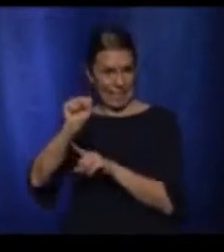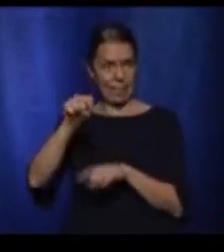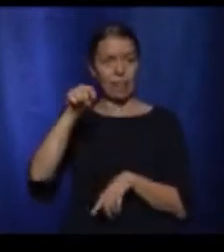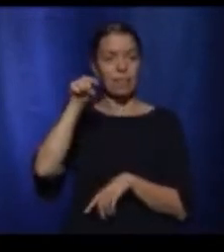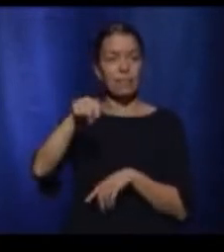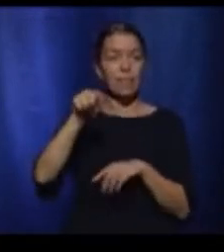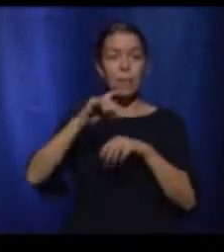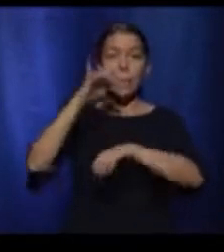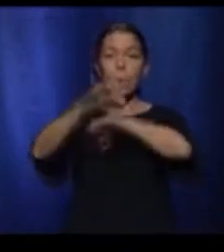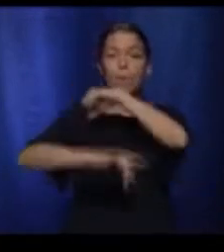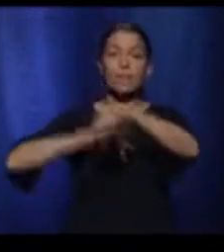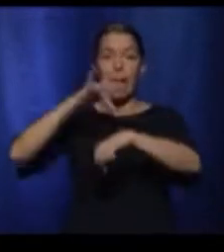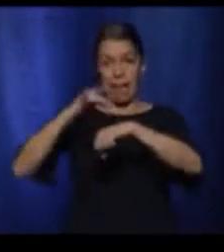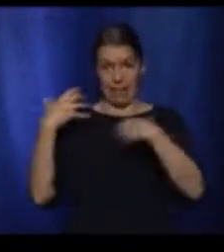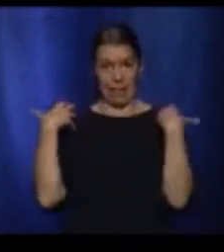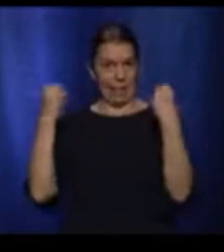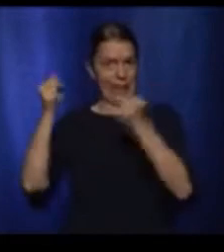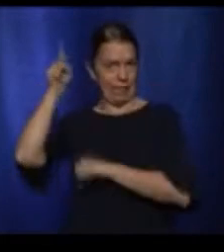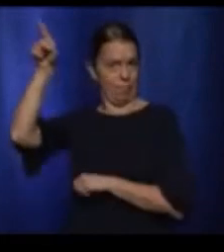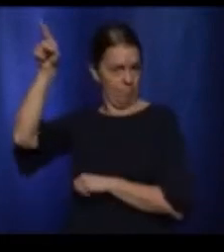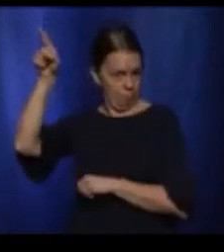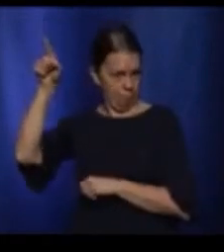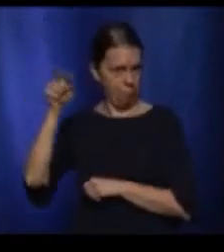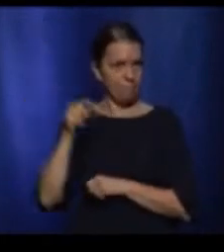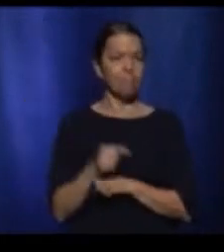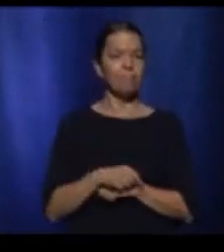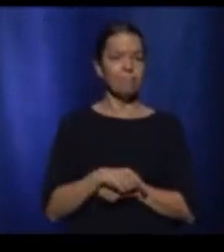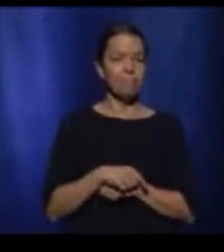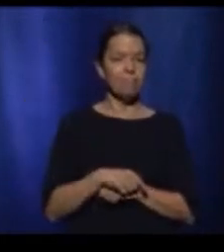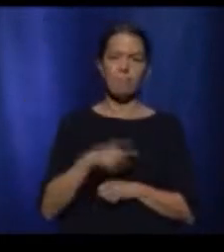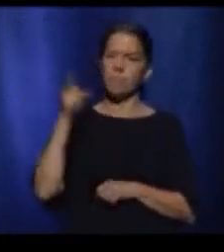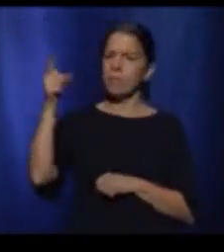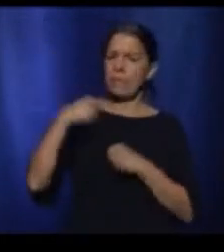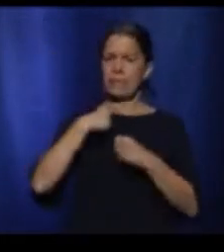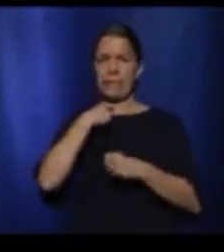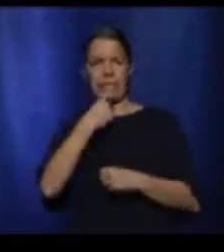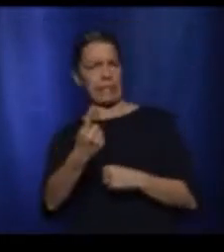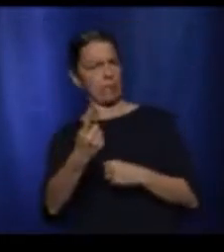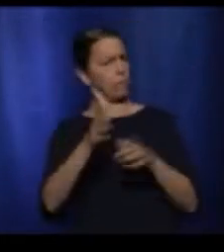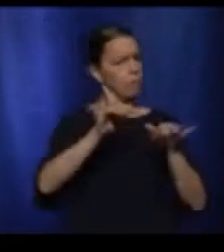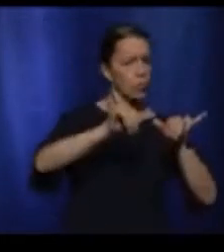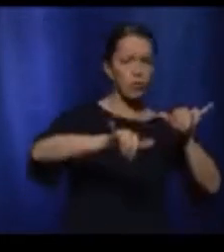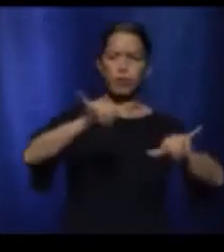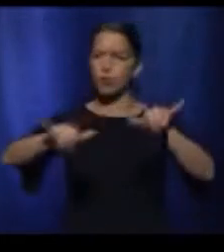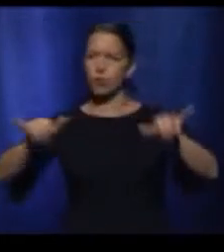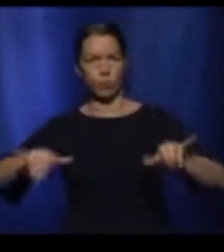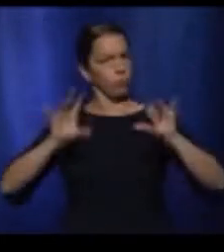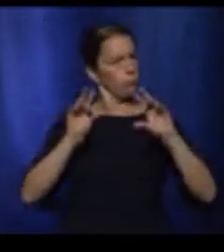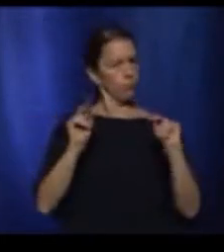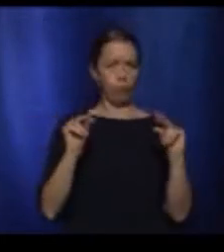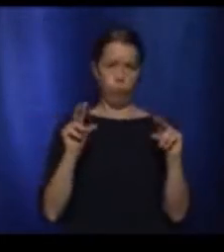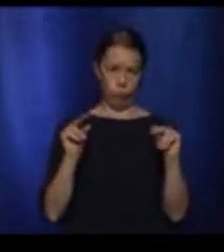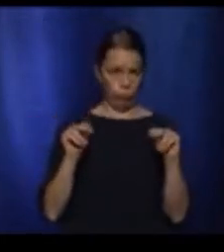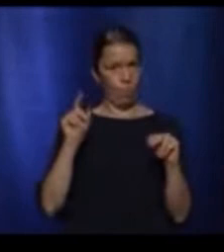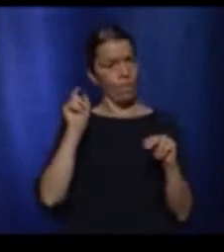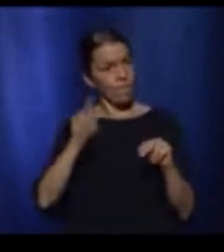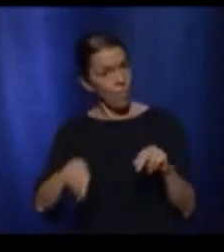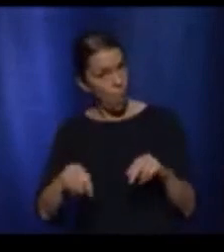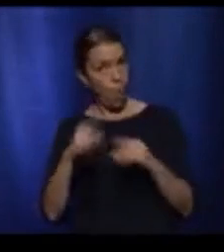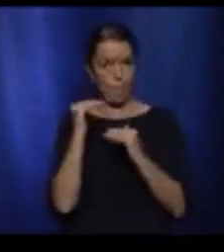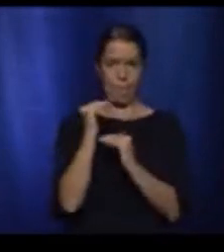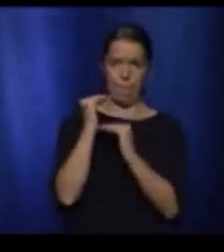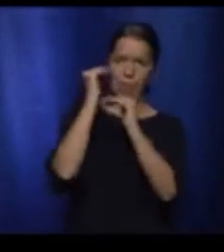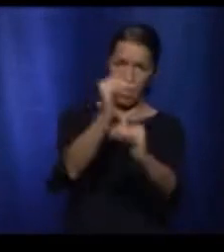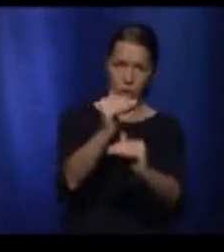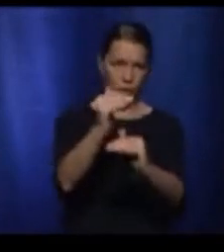demandent par la déclaration de Great Barrington qu'on protège les gens à risque et qu'on laisse les autres vivre normalement. Est-ce qu